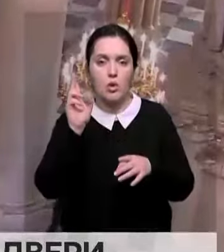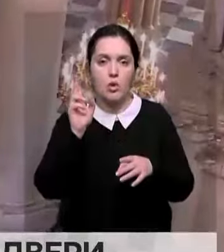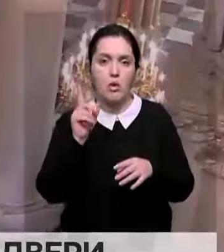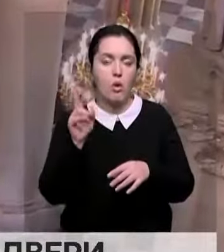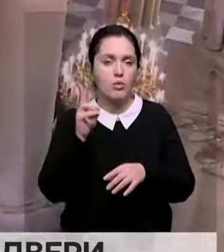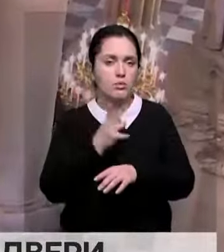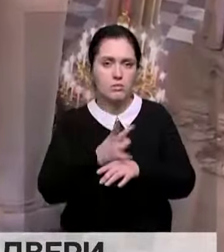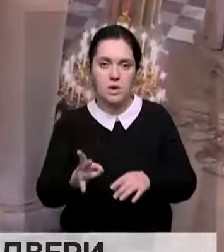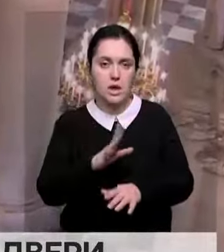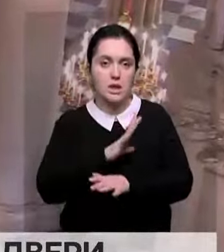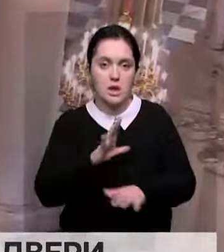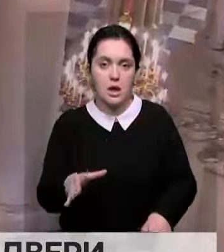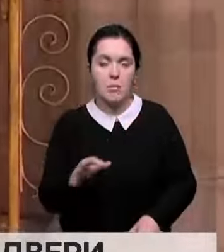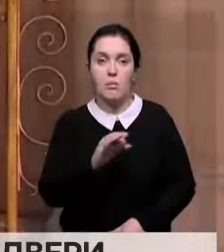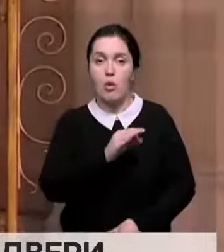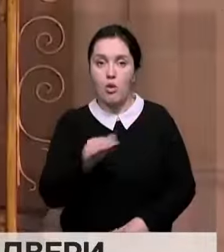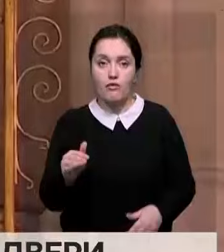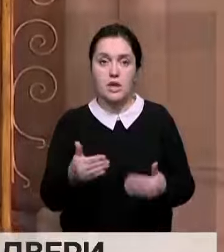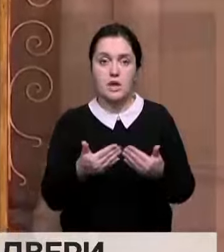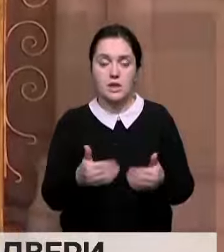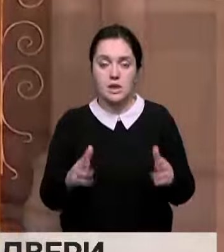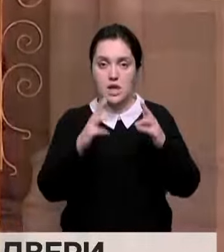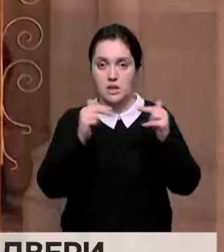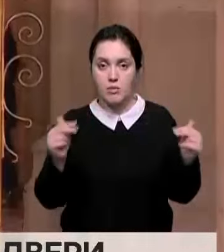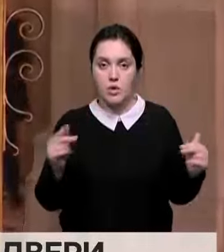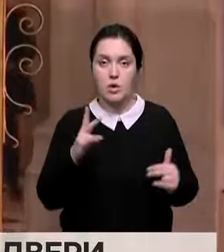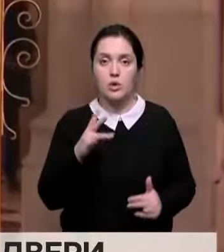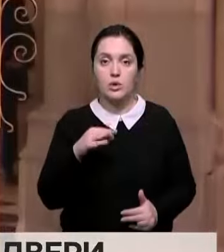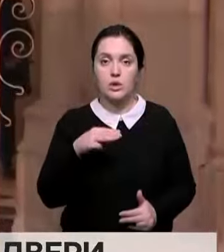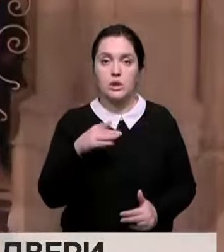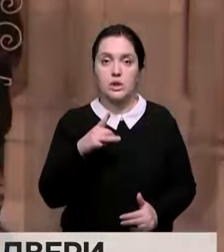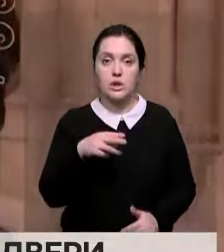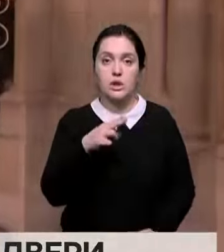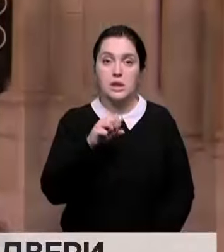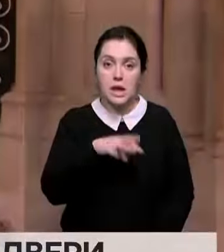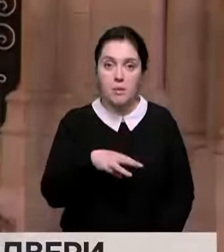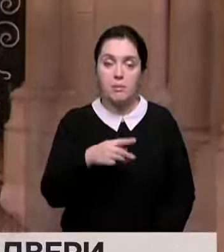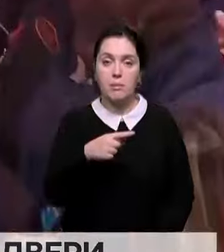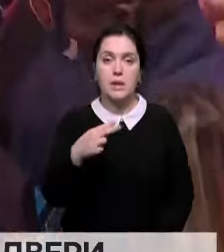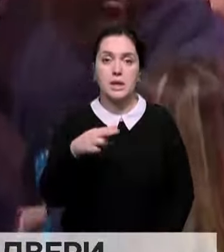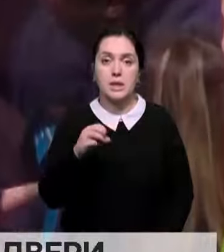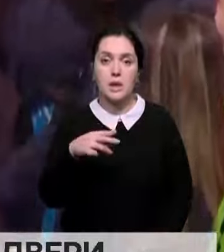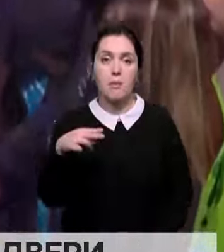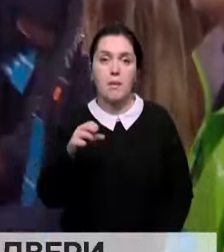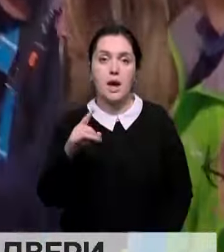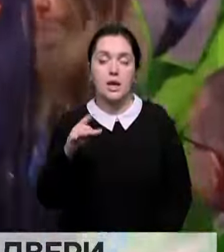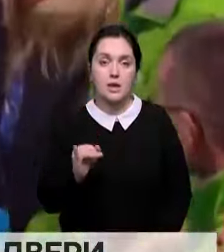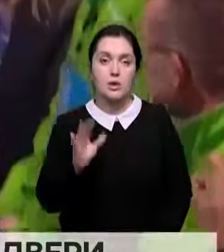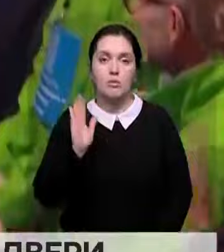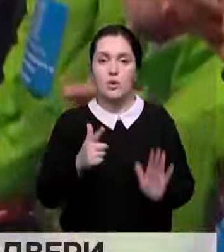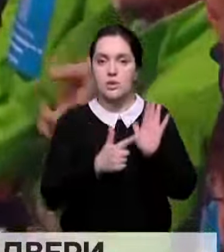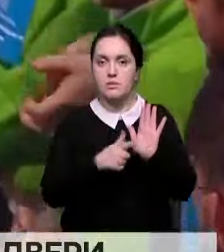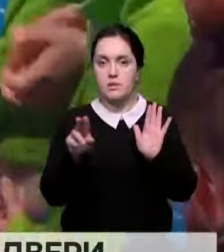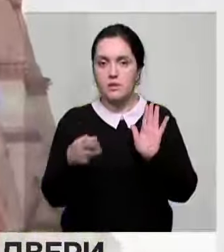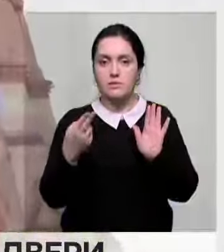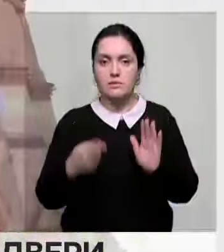замыкания, а вот поджог исключили. Официальное открытие собора Нотр-Дам-де-Пари для посетителей состоится 7